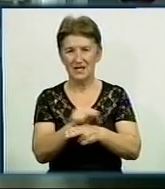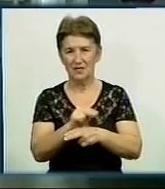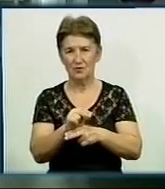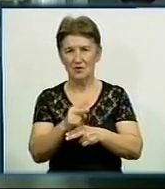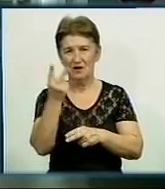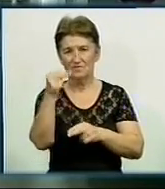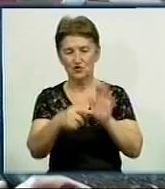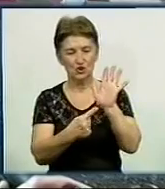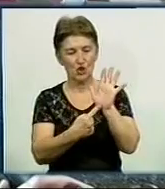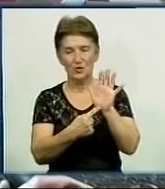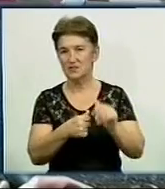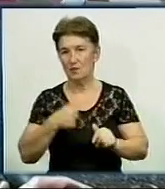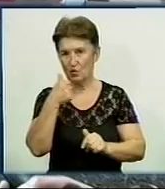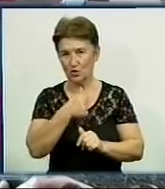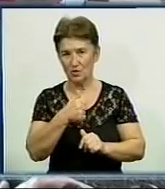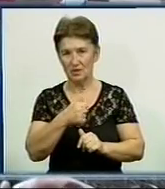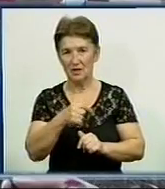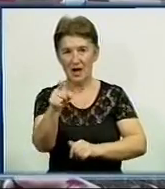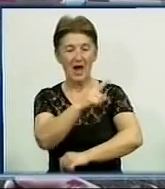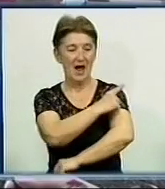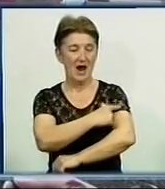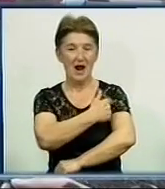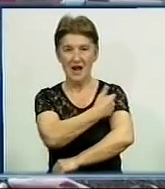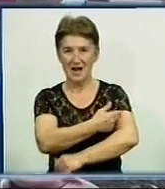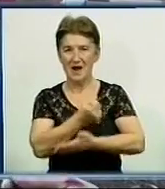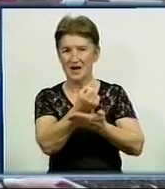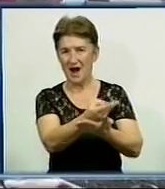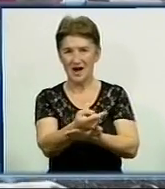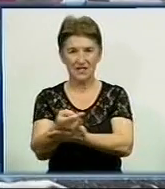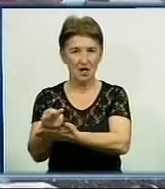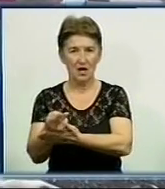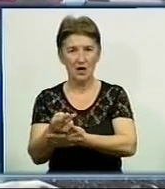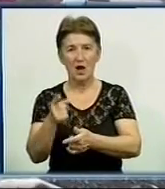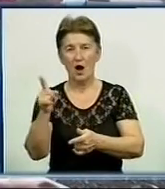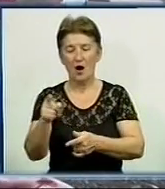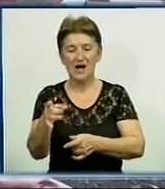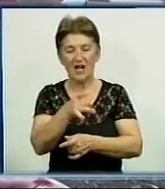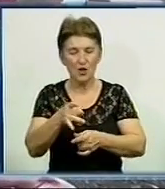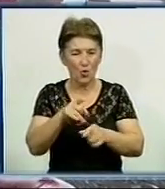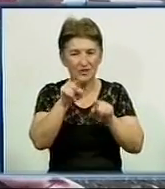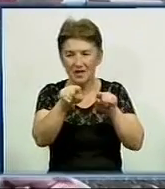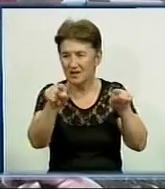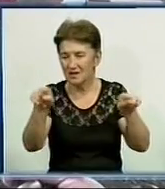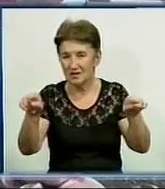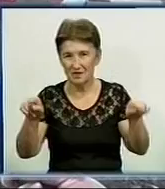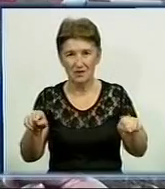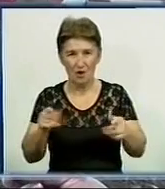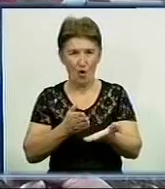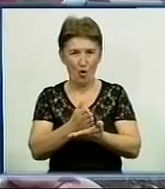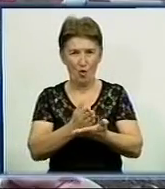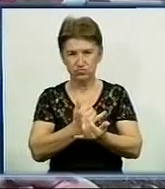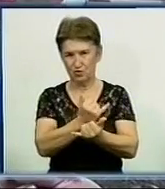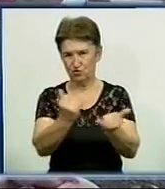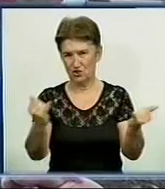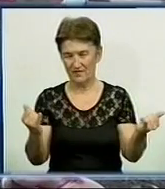2006 році. Лікарня, вона, виходить, кущова. Вона обслуговує і Устинівський район, і Новгородківський район, і